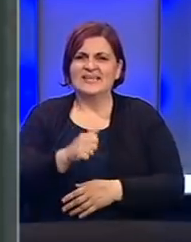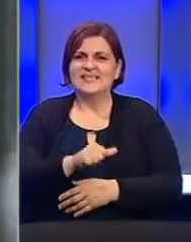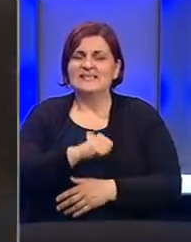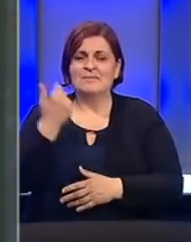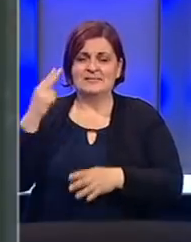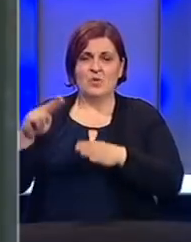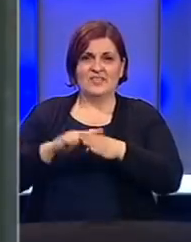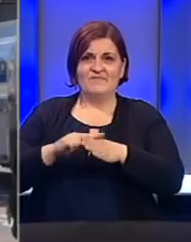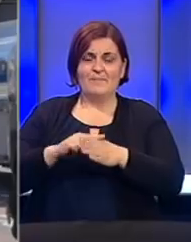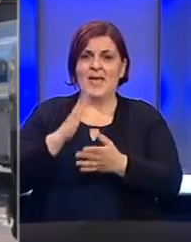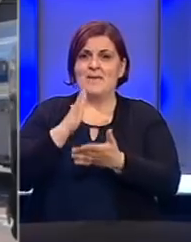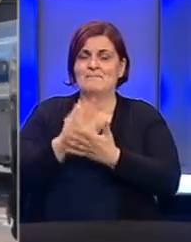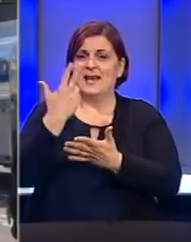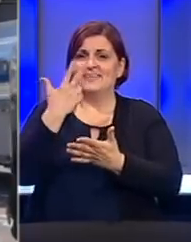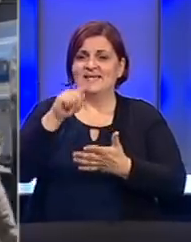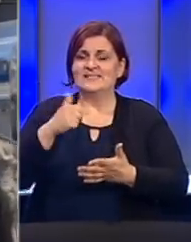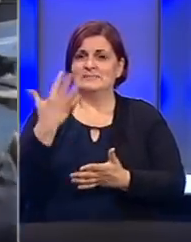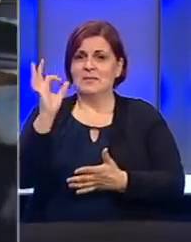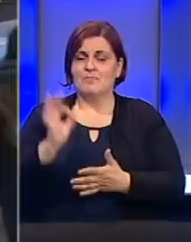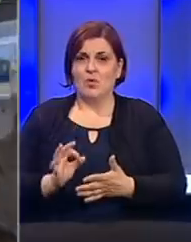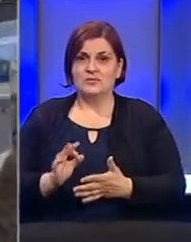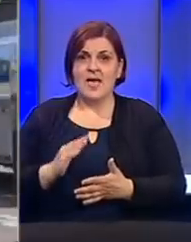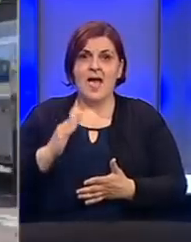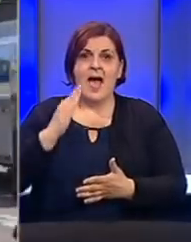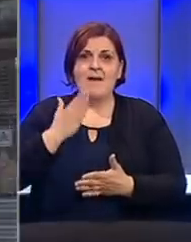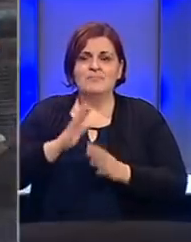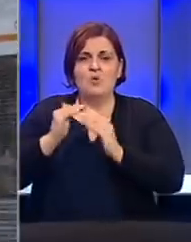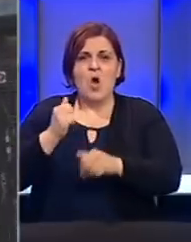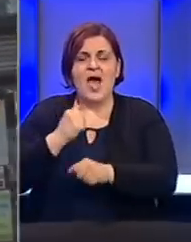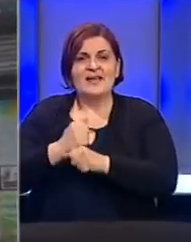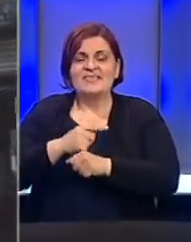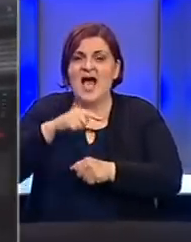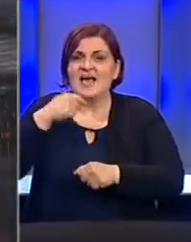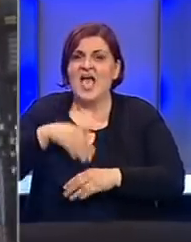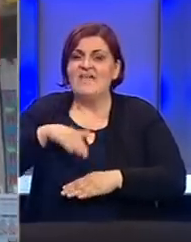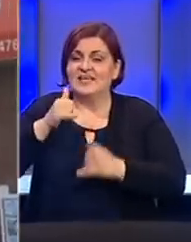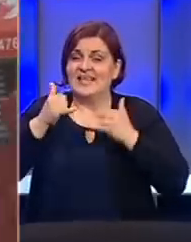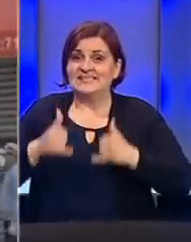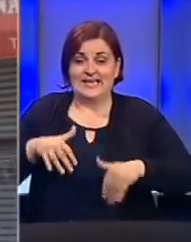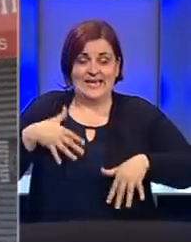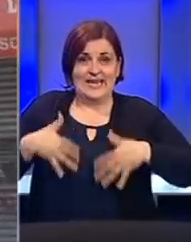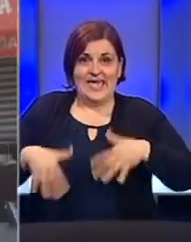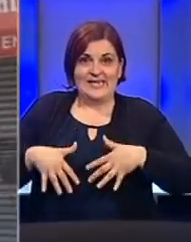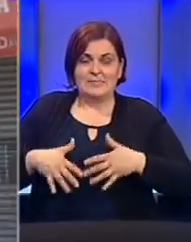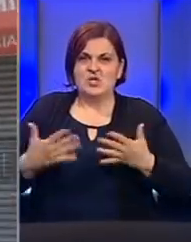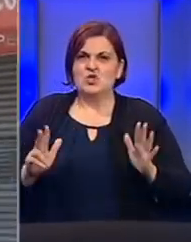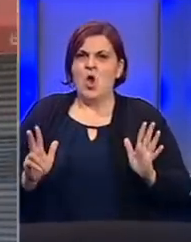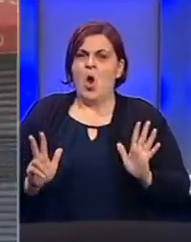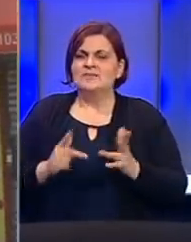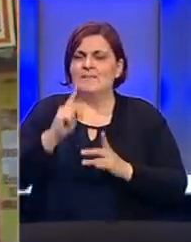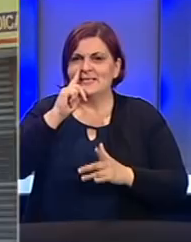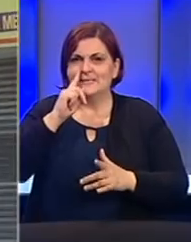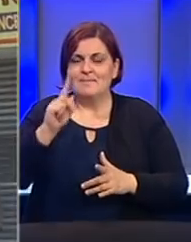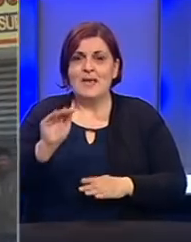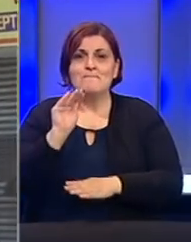Prije samo dva mjeseca bila je 3,5%. Američki odijel rada priopćio je kako je većina trenutačno neuposlenih, što je oko 18 milijuna,